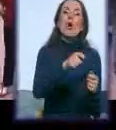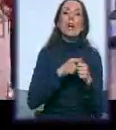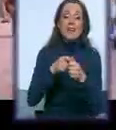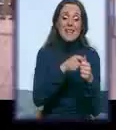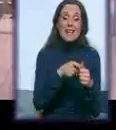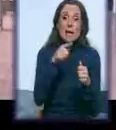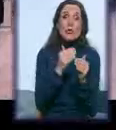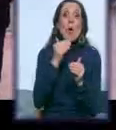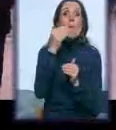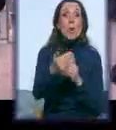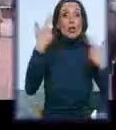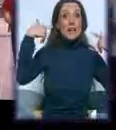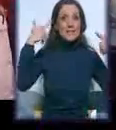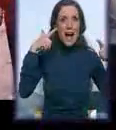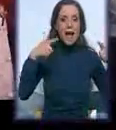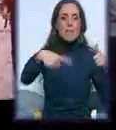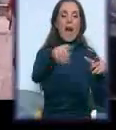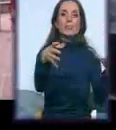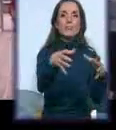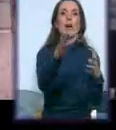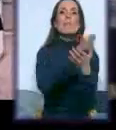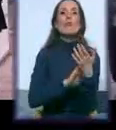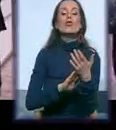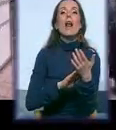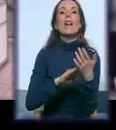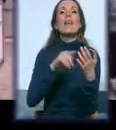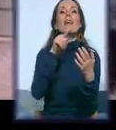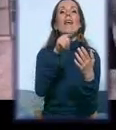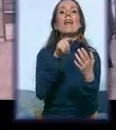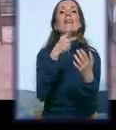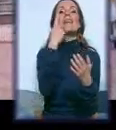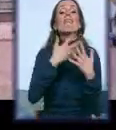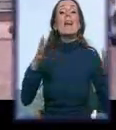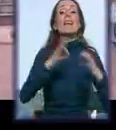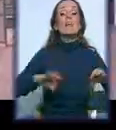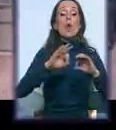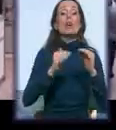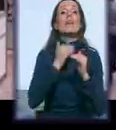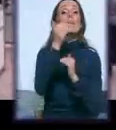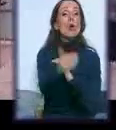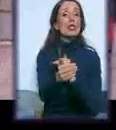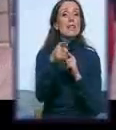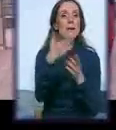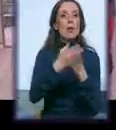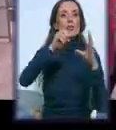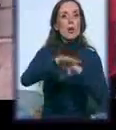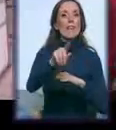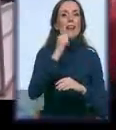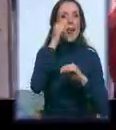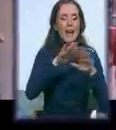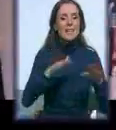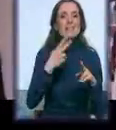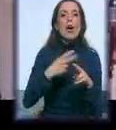sajma ušli u jedan veliki projekat koji se kasnije realizoval na Adi Cigalni i zvao se Paleta različitosti. Sve